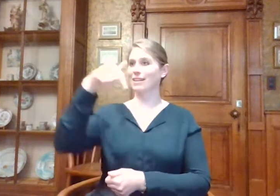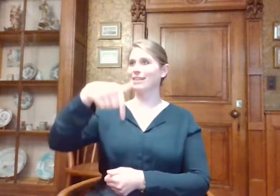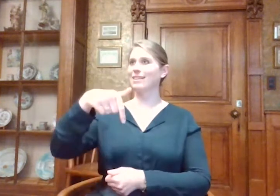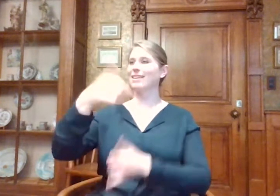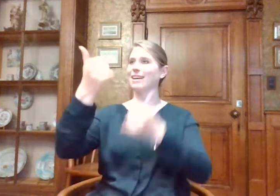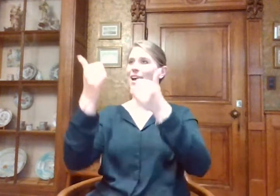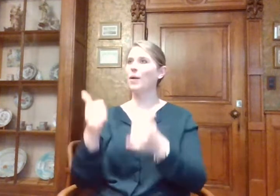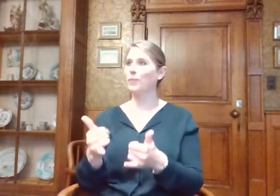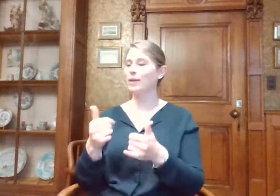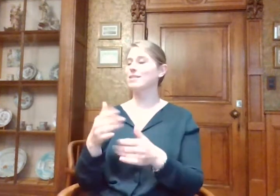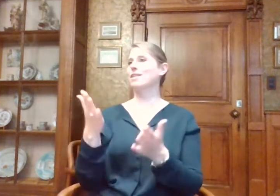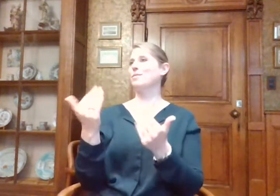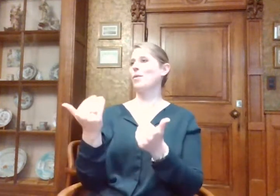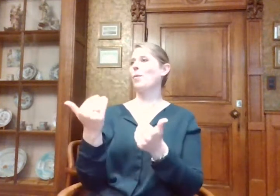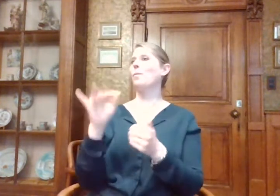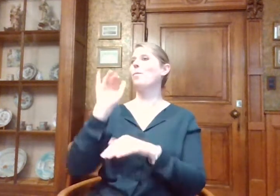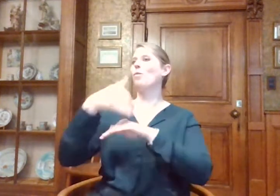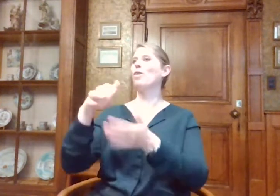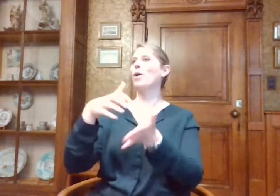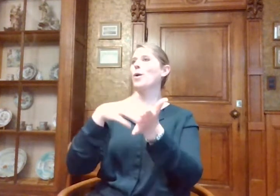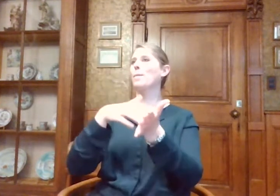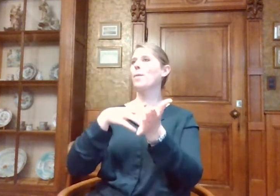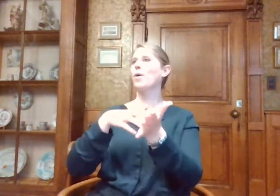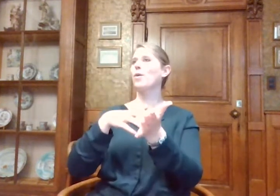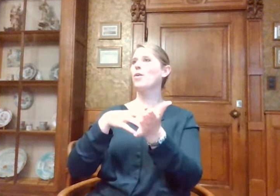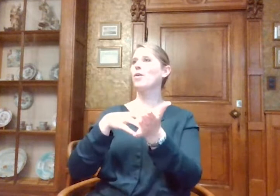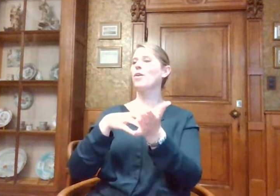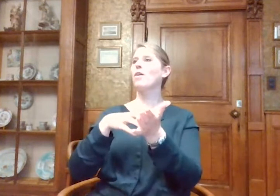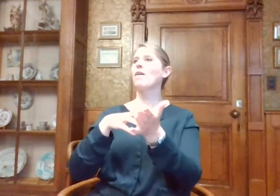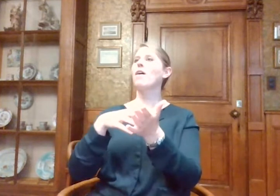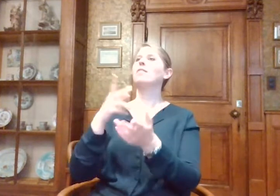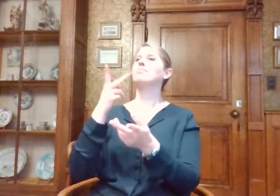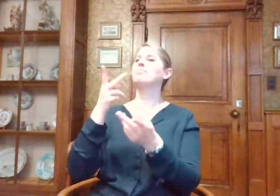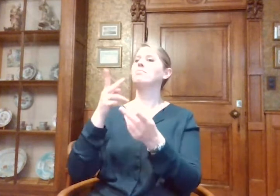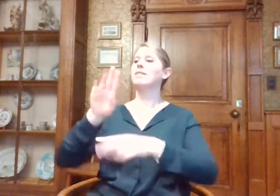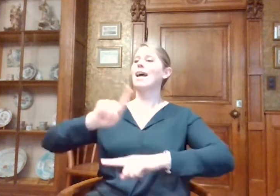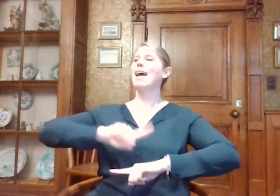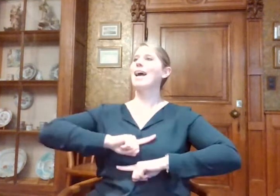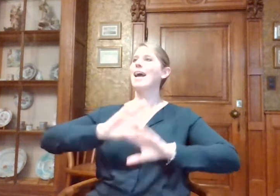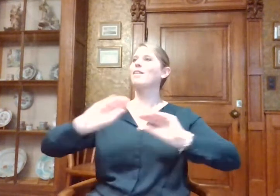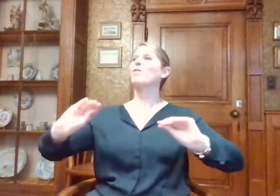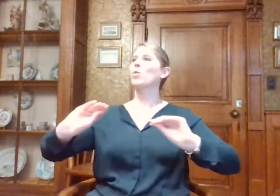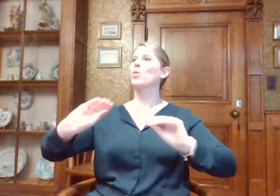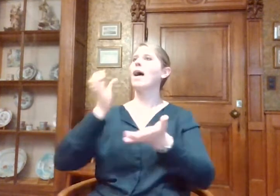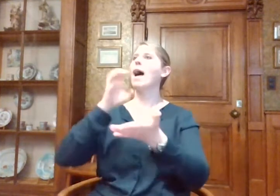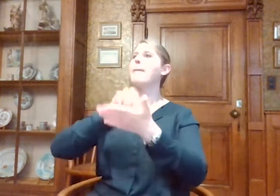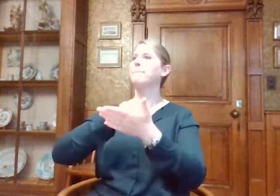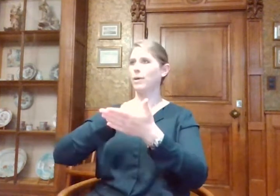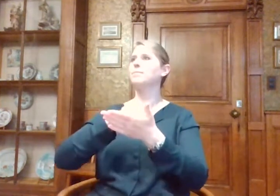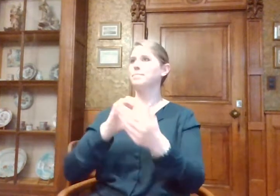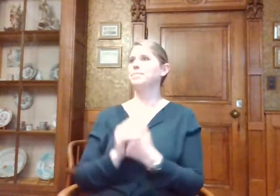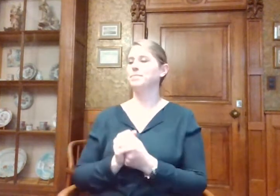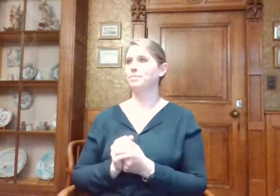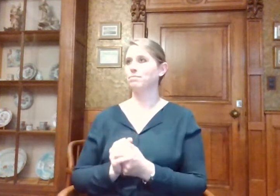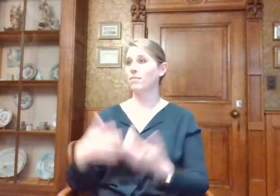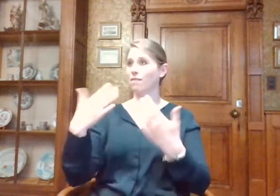waarbij we ingaan op het gebruik van de VARO erfgoed app voor inclusieve doeleinden. Daar komt het eigenlijk op neer. We hebben